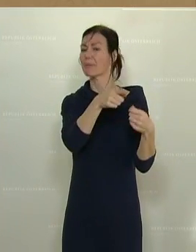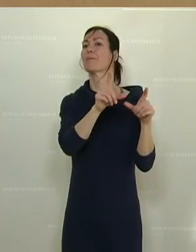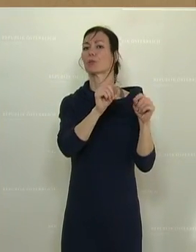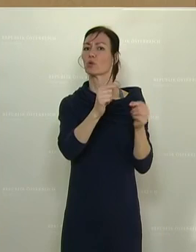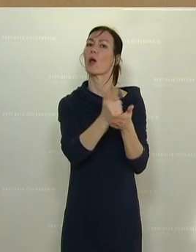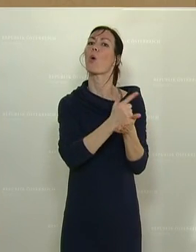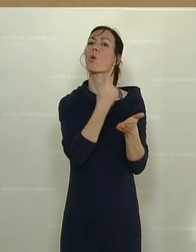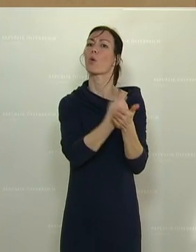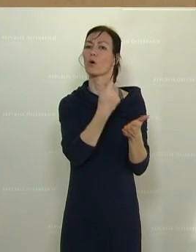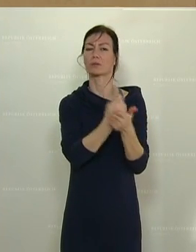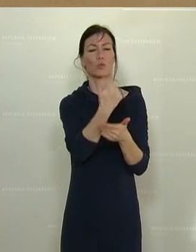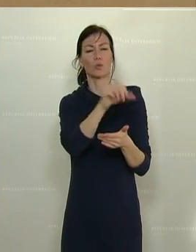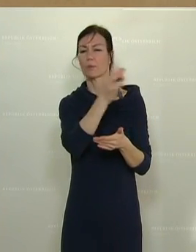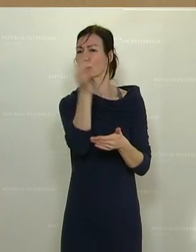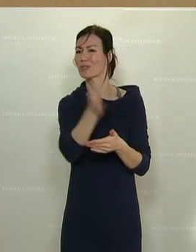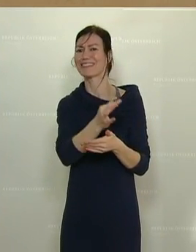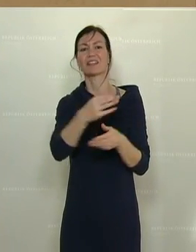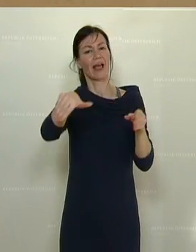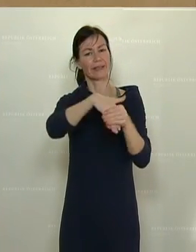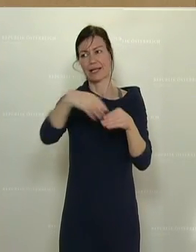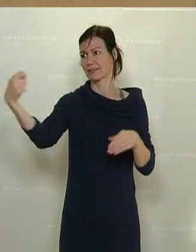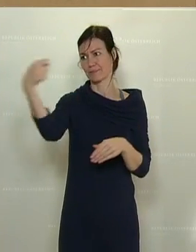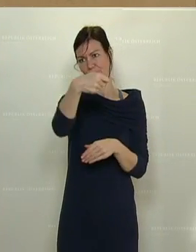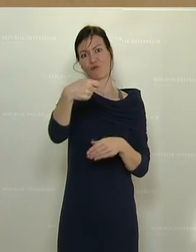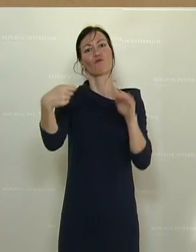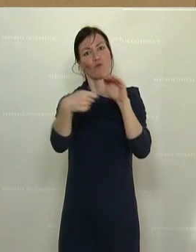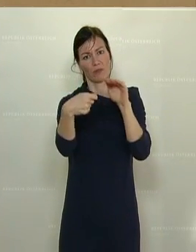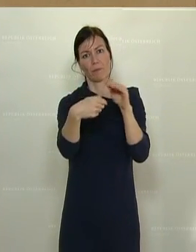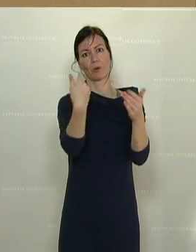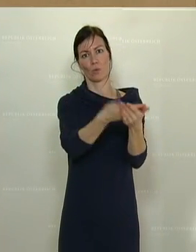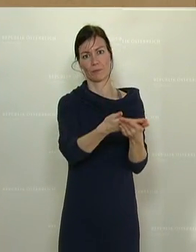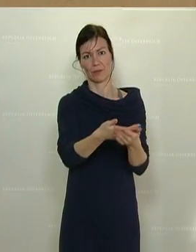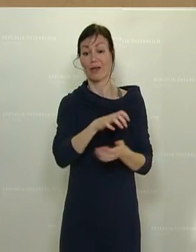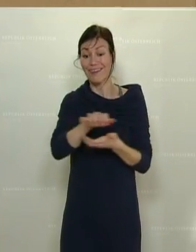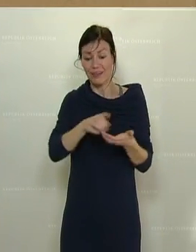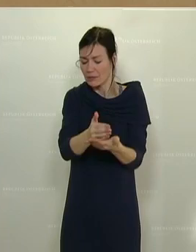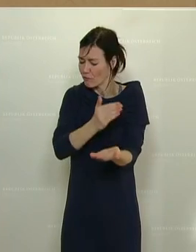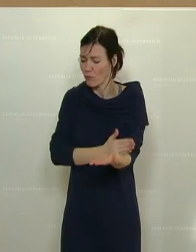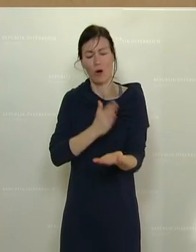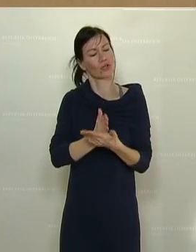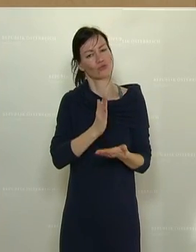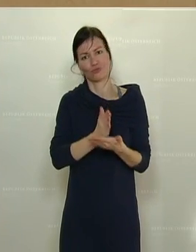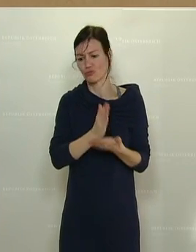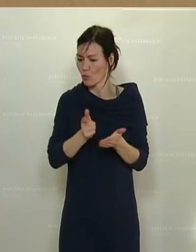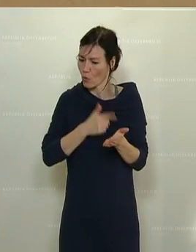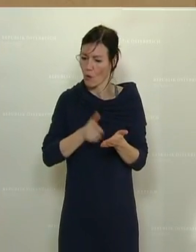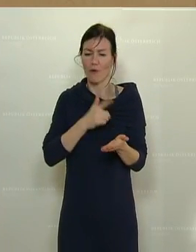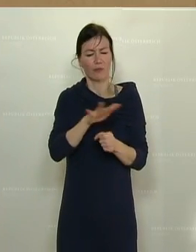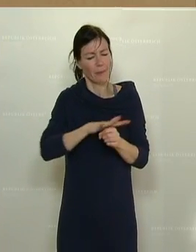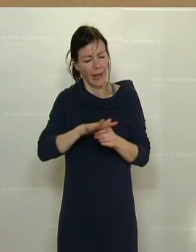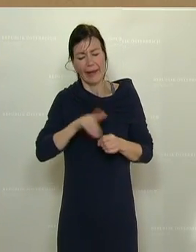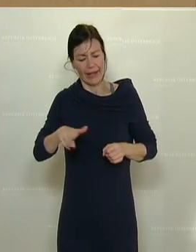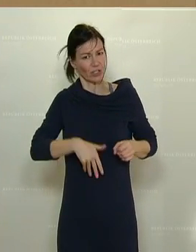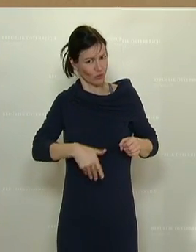Lohnkosten zu 100 Prozent ersetzt. Schon vor der Krise haben wir in vielen Bereichen unsere schwangeren